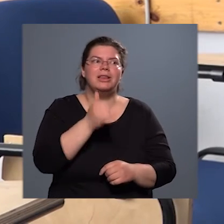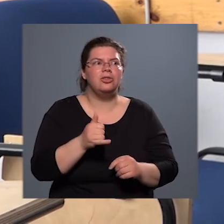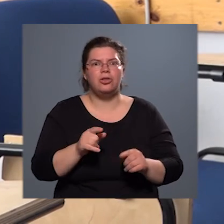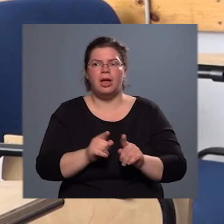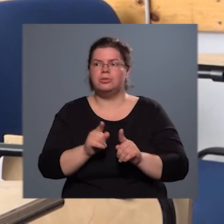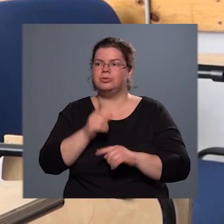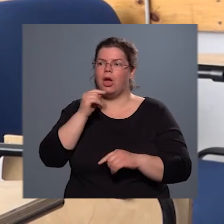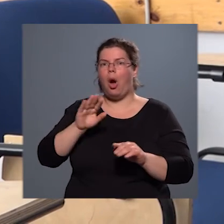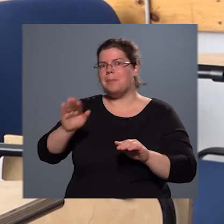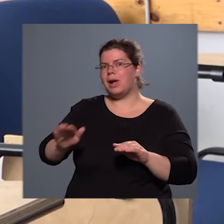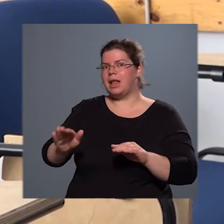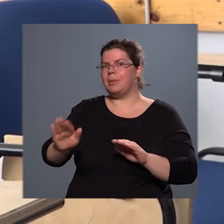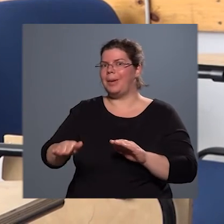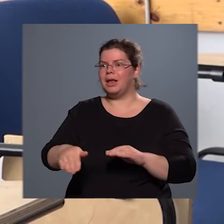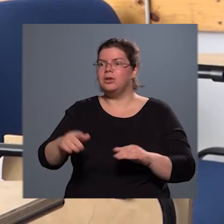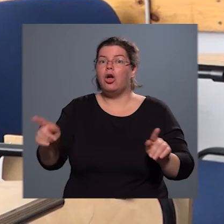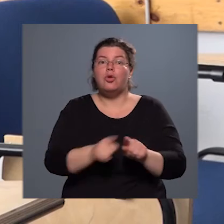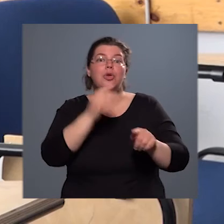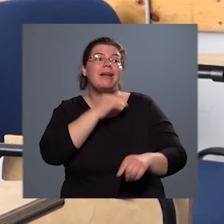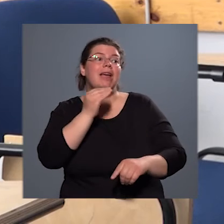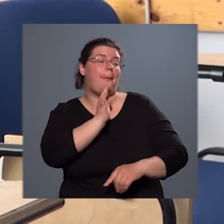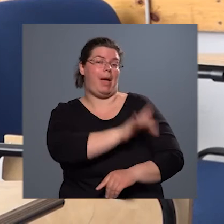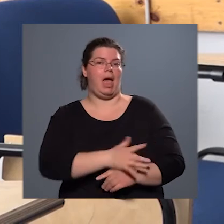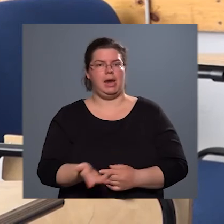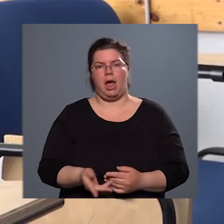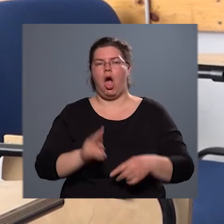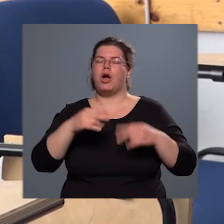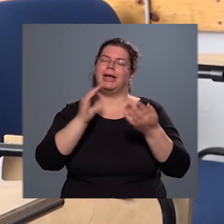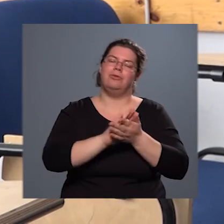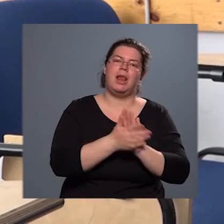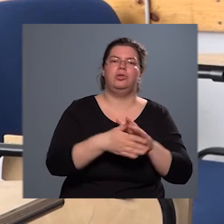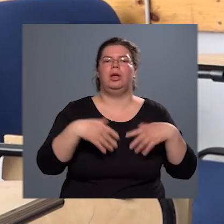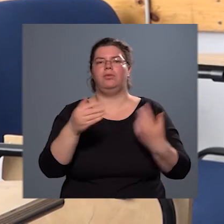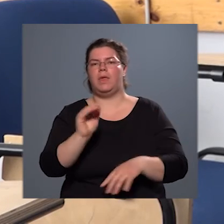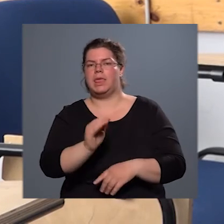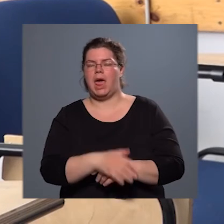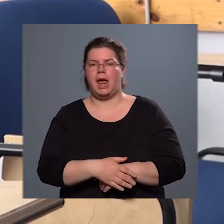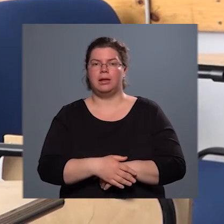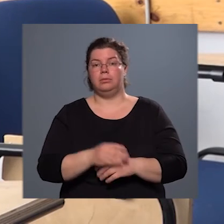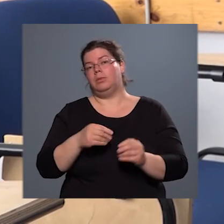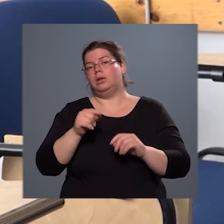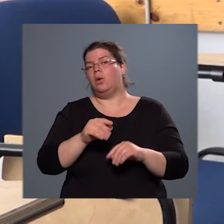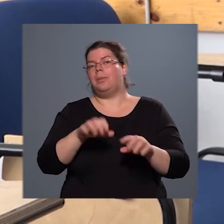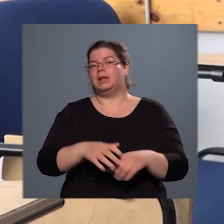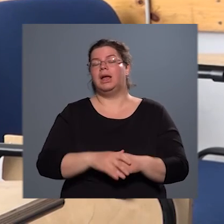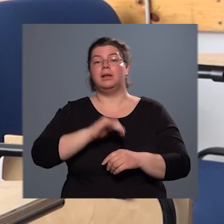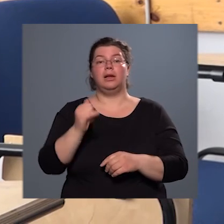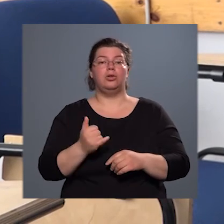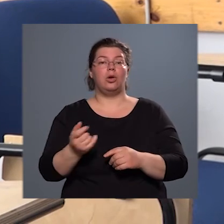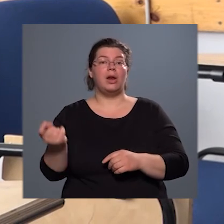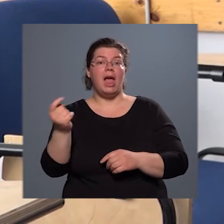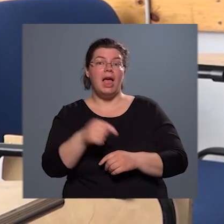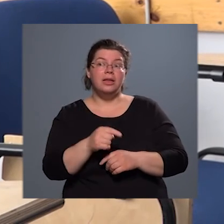és egyből kiabál az illetővel, akár feleség, akár gyerek, mert ő megteheti, és akkor eljön